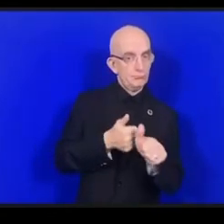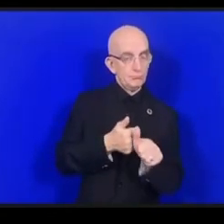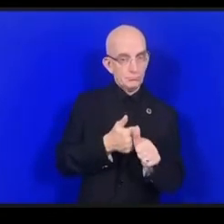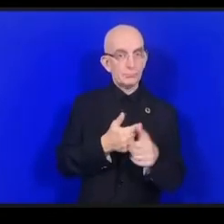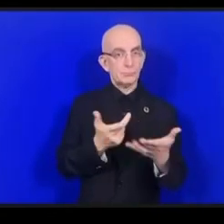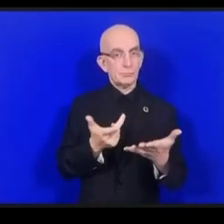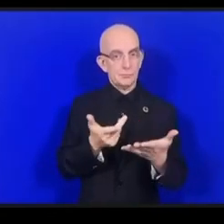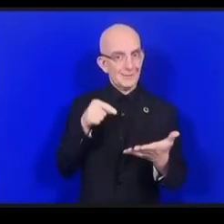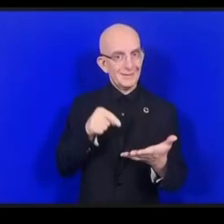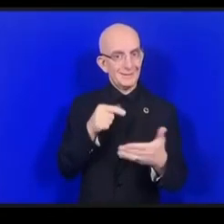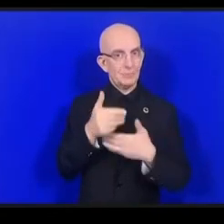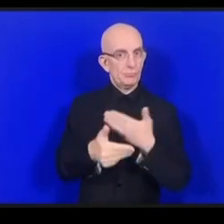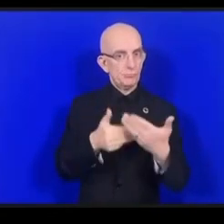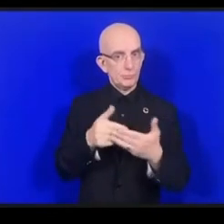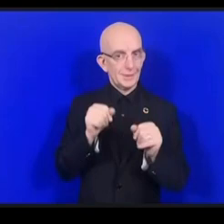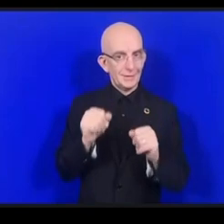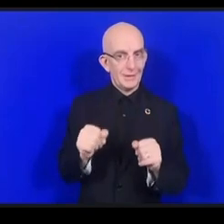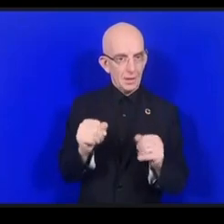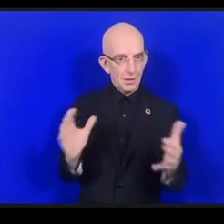الإنترنت